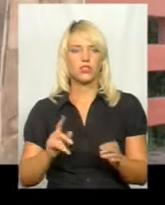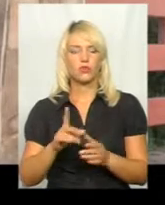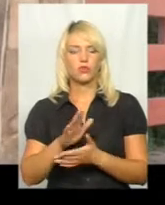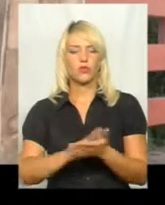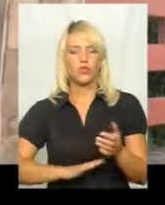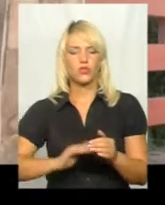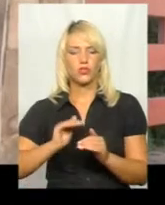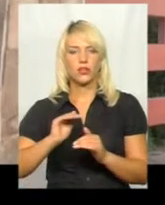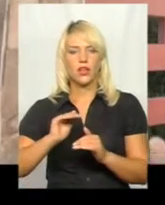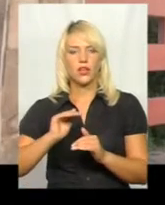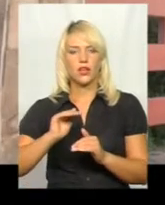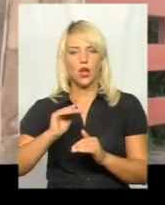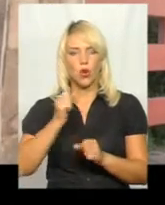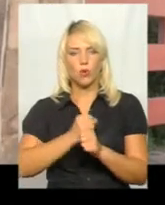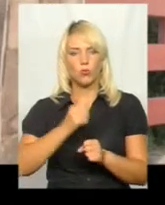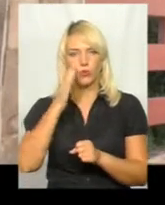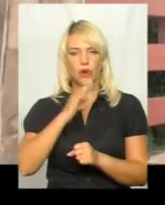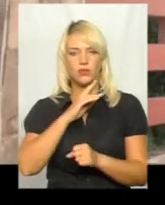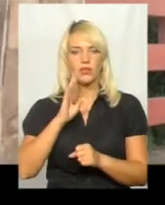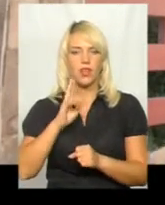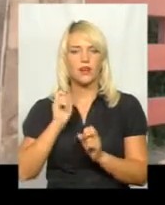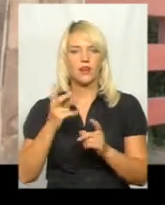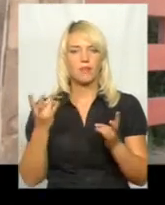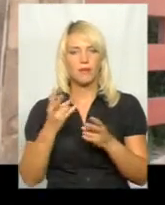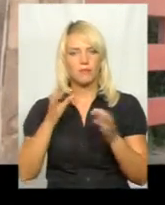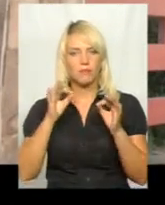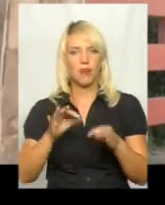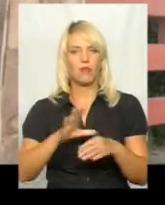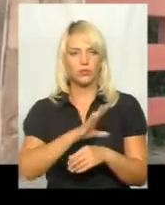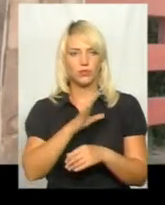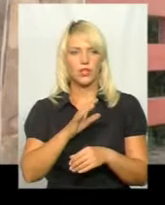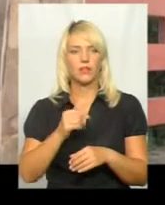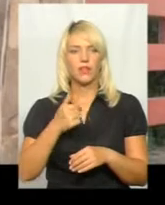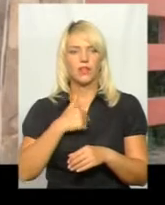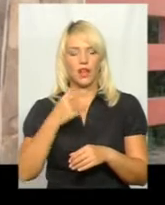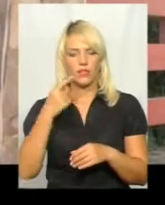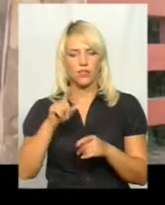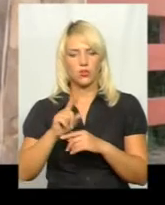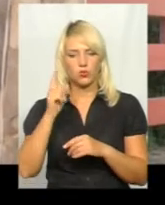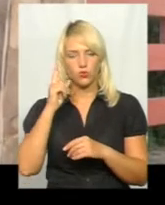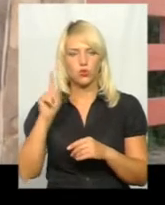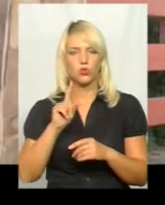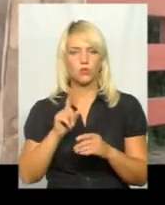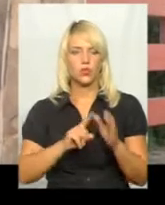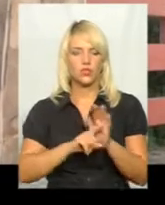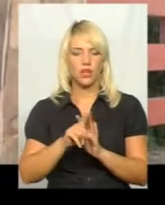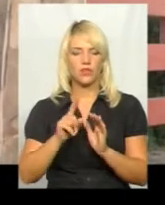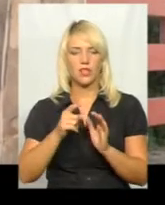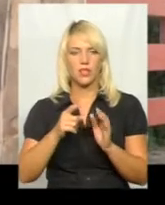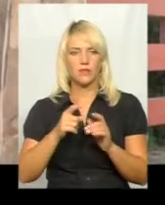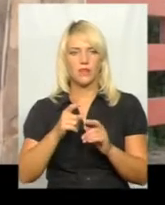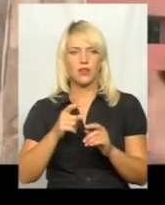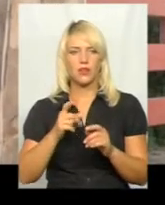батька так, як воно мало бути. То я думаю, що, ви знаєте, так само, як почати комусь там колупатися, вірша